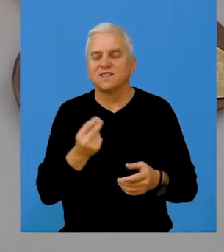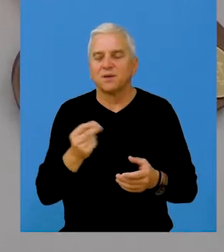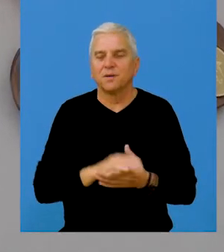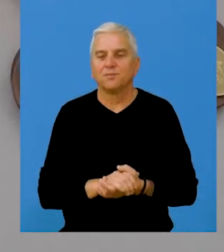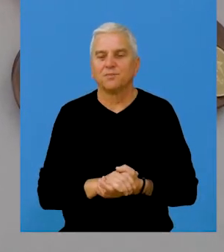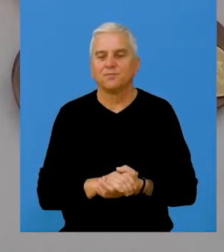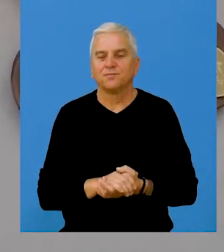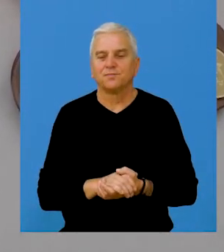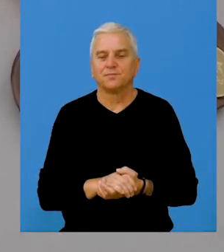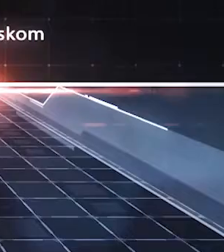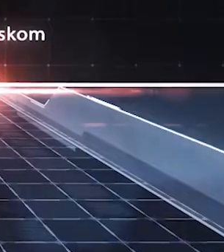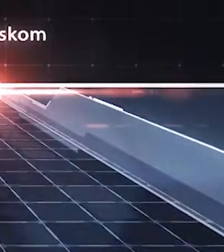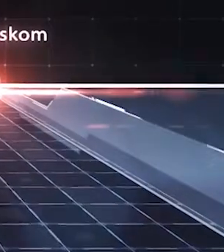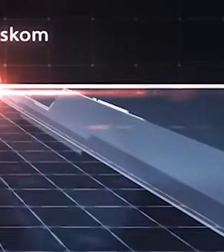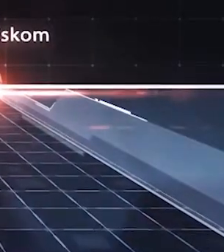Srbija.